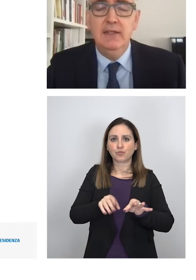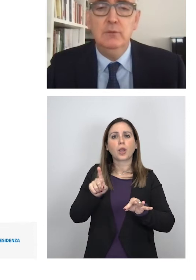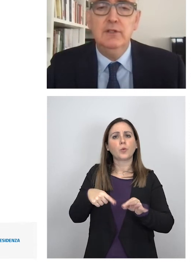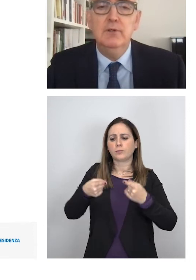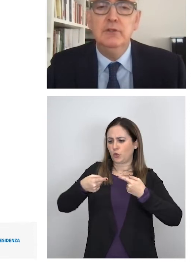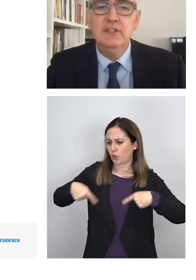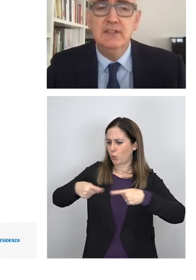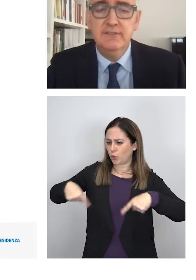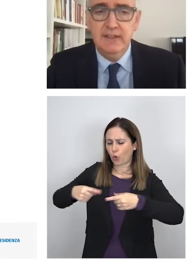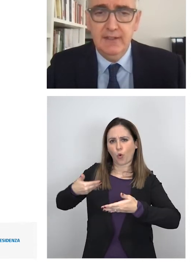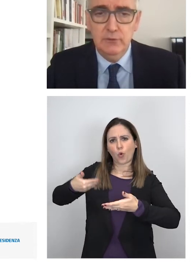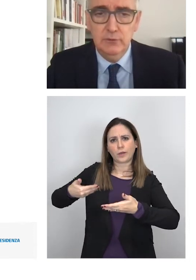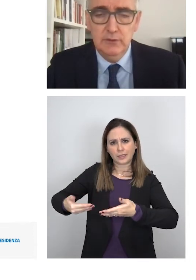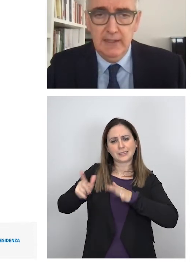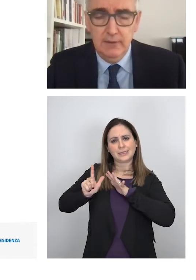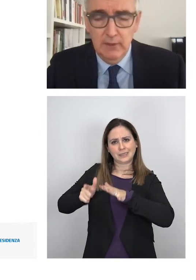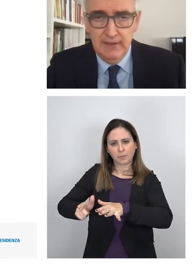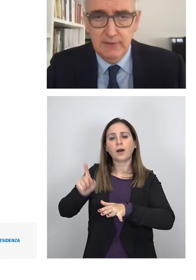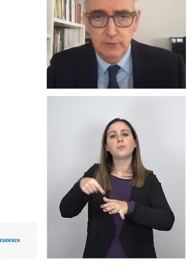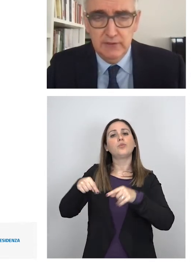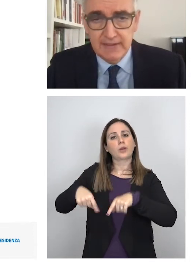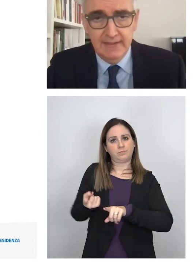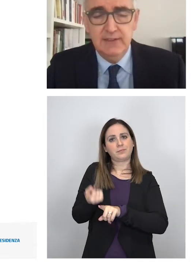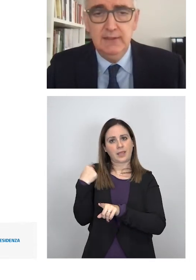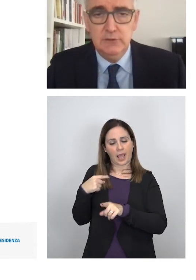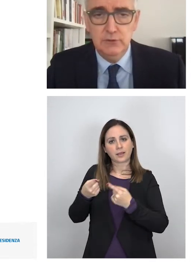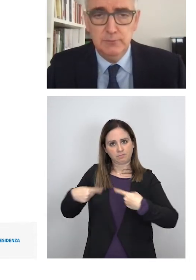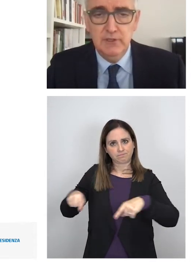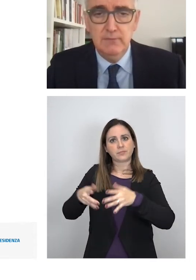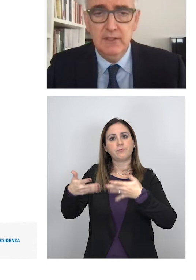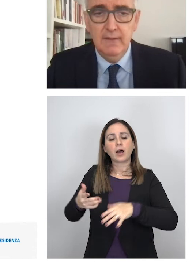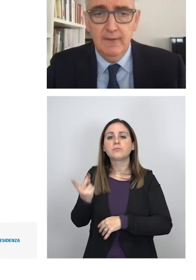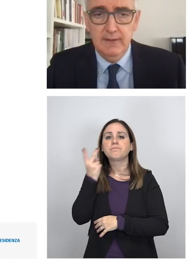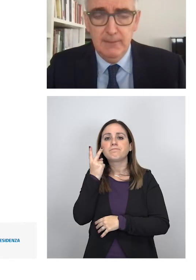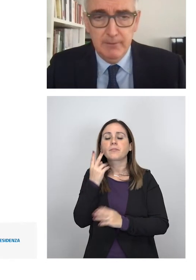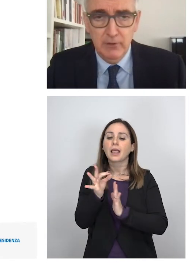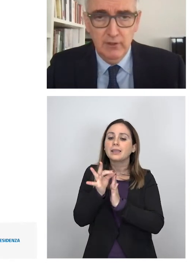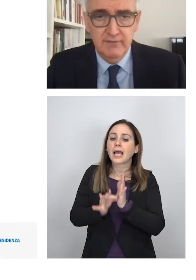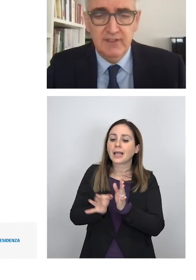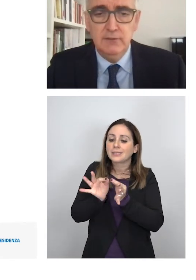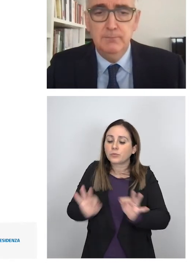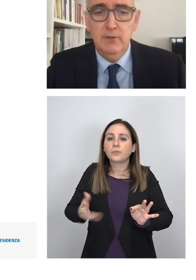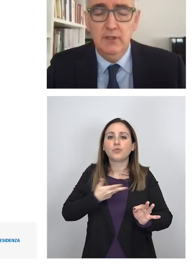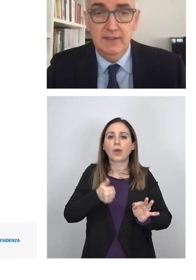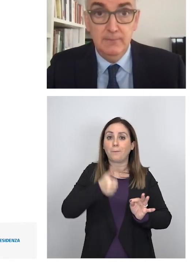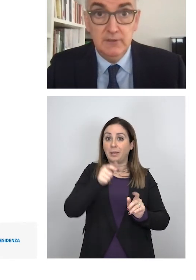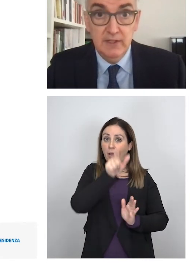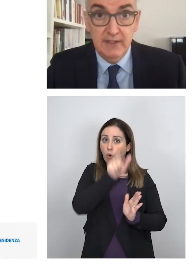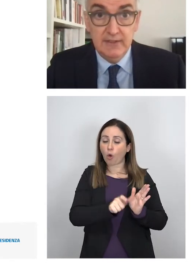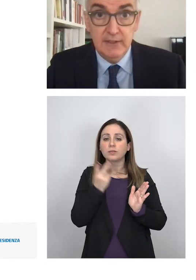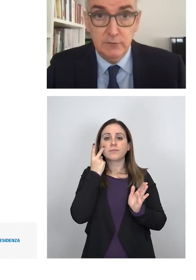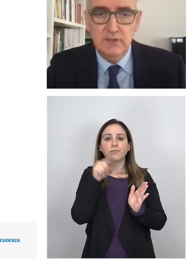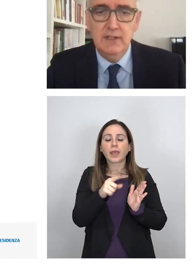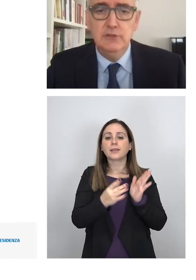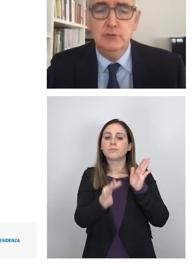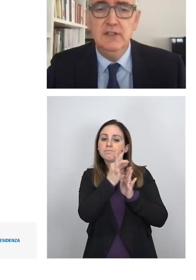ha in qualche modo identificato ha guardato i dati che sono disponibili nella prima colonna vedete un po' l'andamento